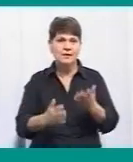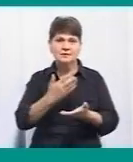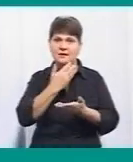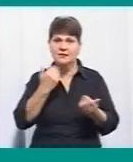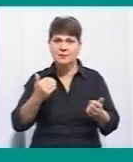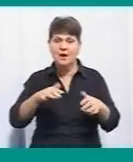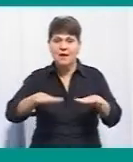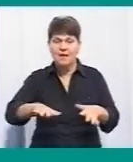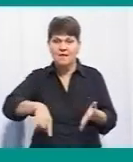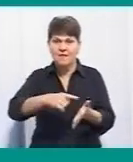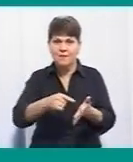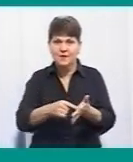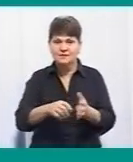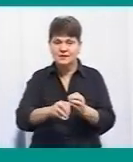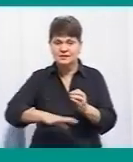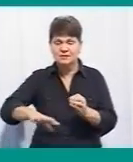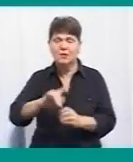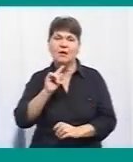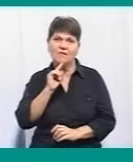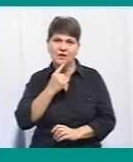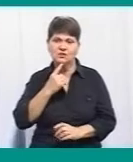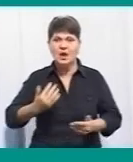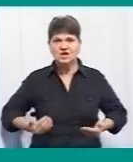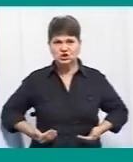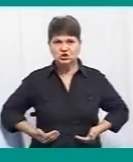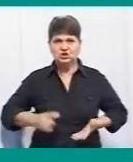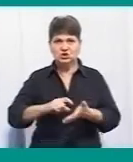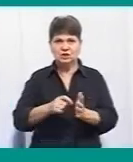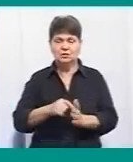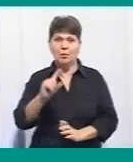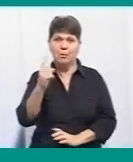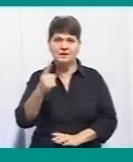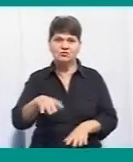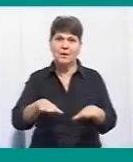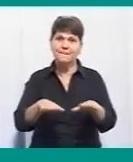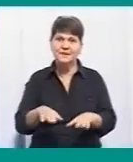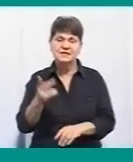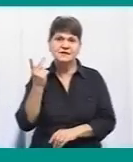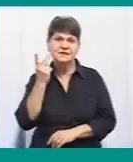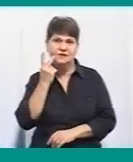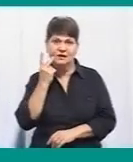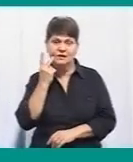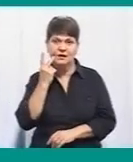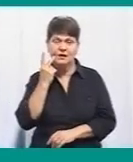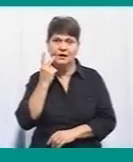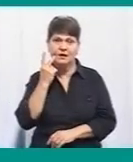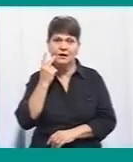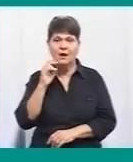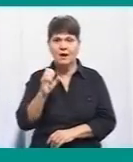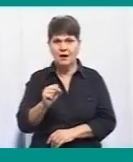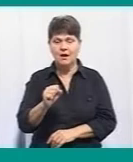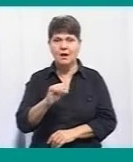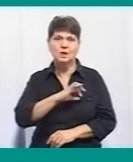місті, самому місті землі, то на звичайному дважку. Житло, звичайно, теж на першому місці всіх до, ось. Але